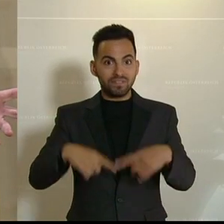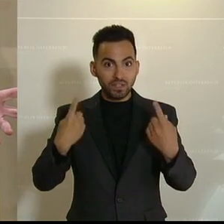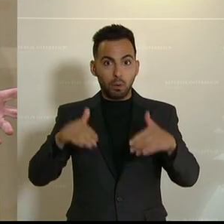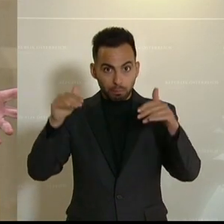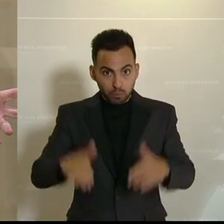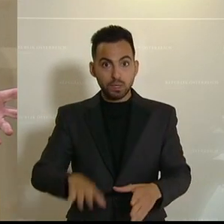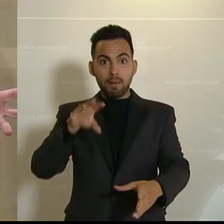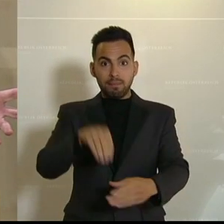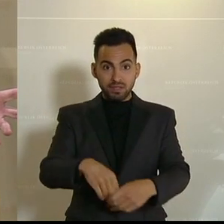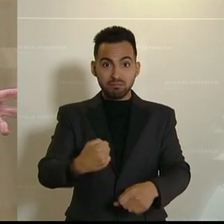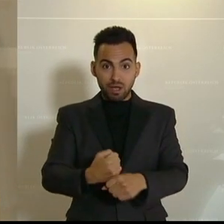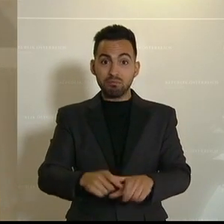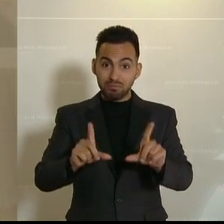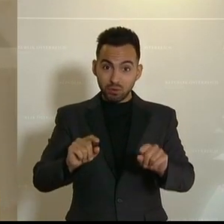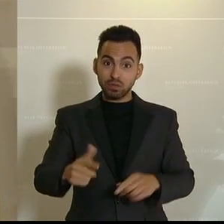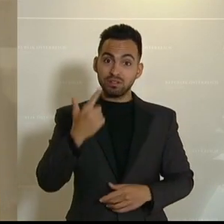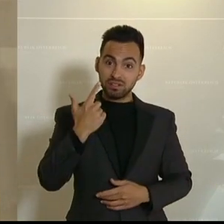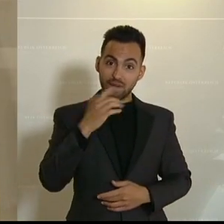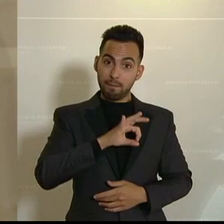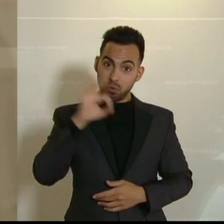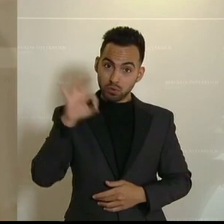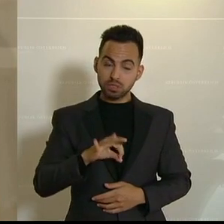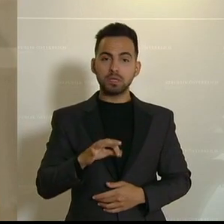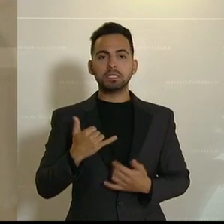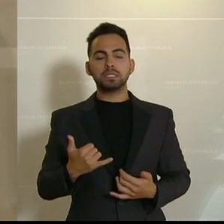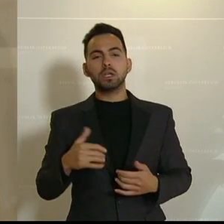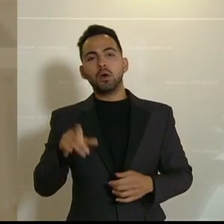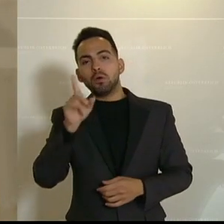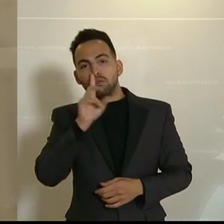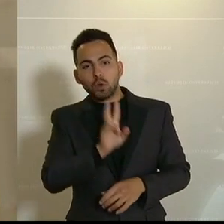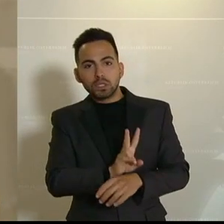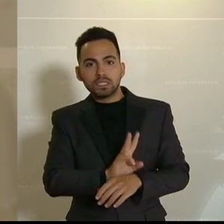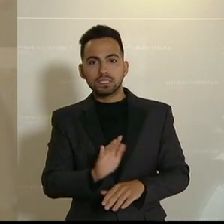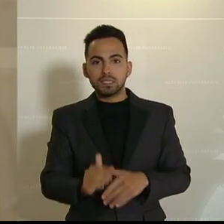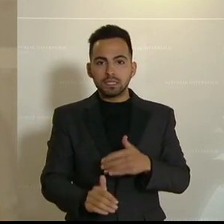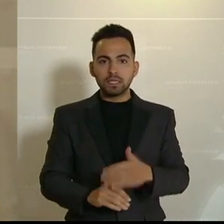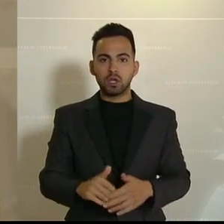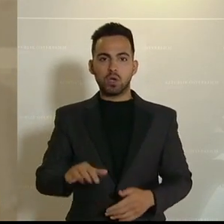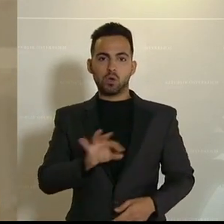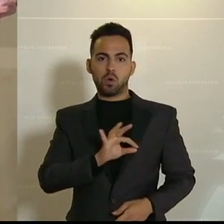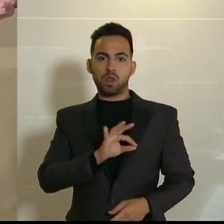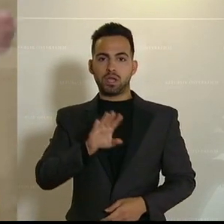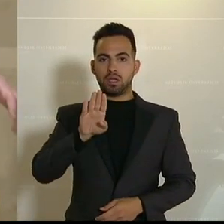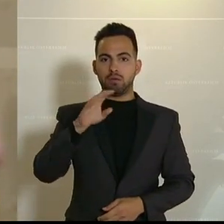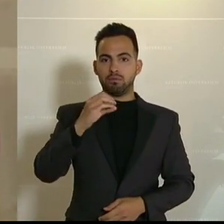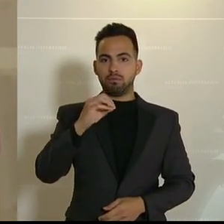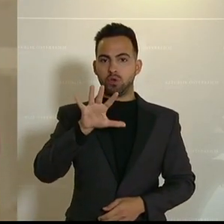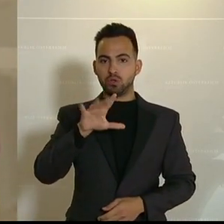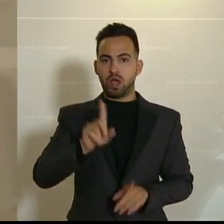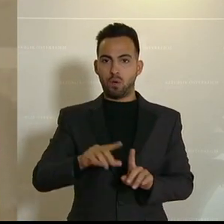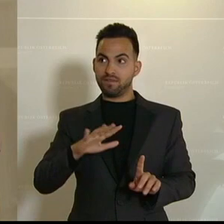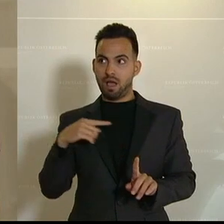mittun. Und das heißt zwei Prozent. Und jetzt können wir natürlich vorsichtig versuchen, wie es Kollege Bösch und wir alle auch